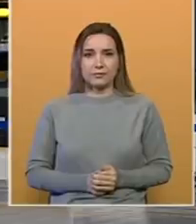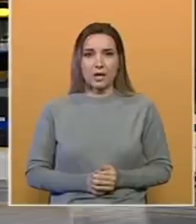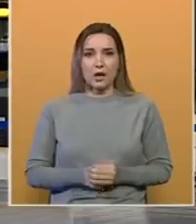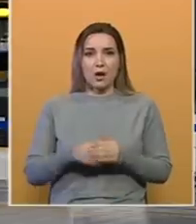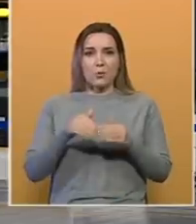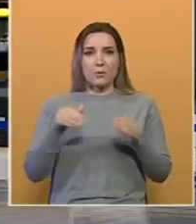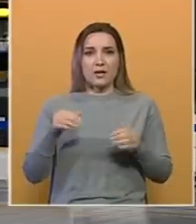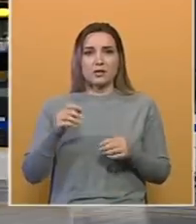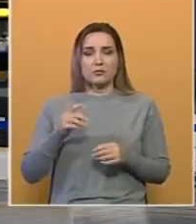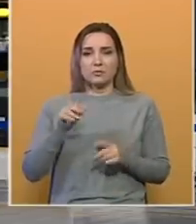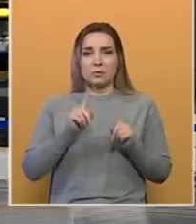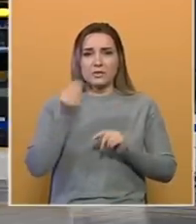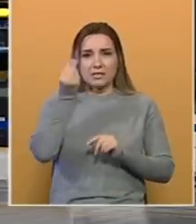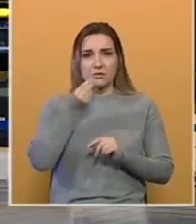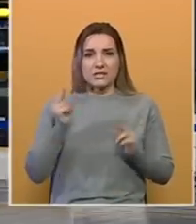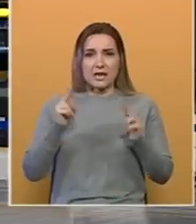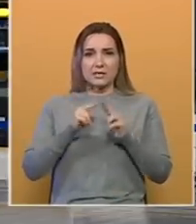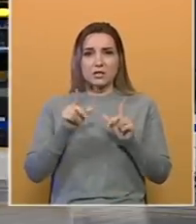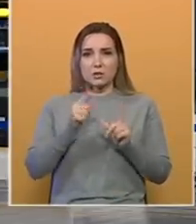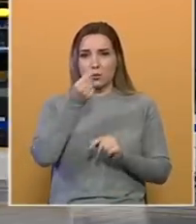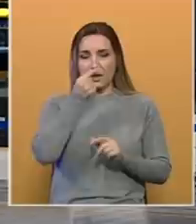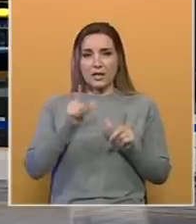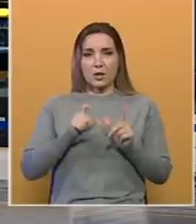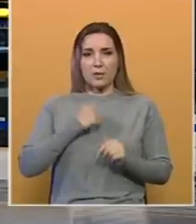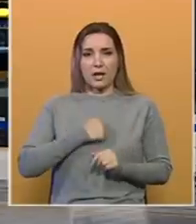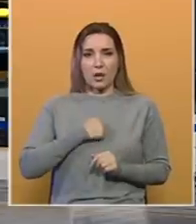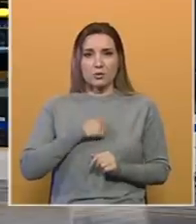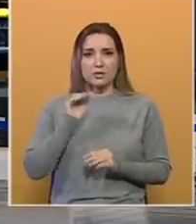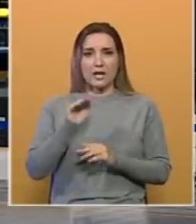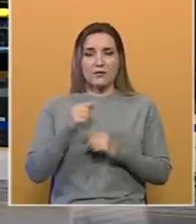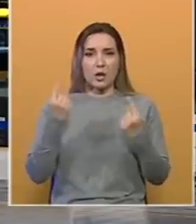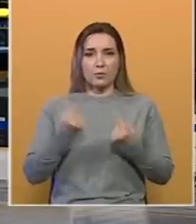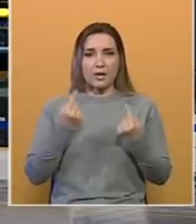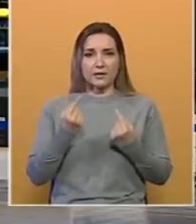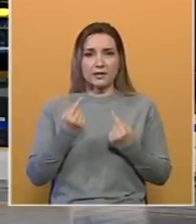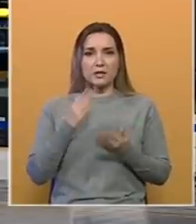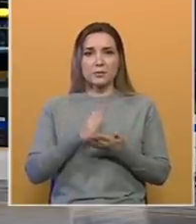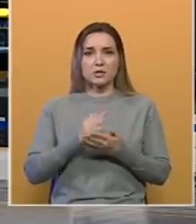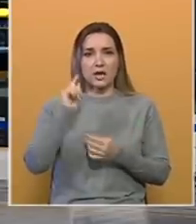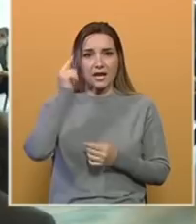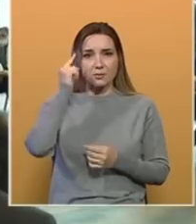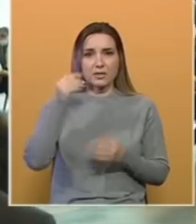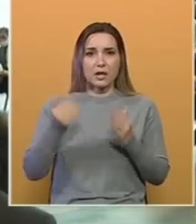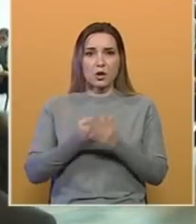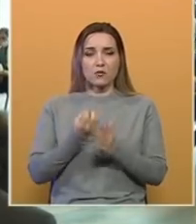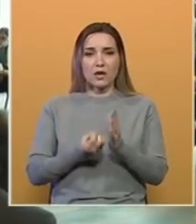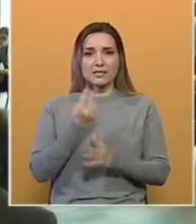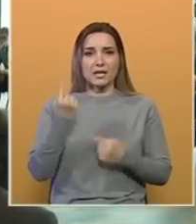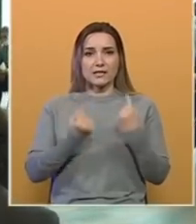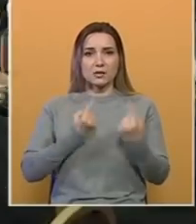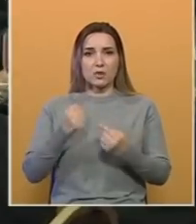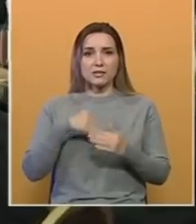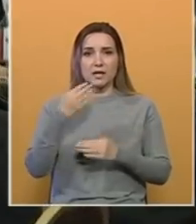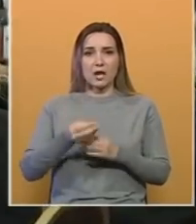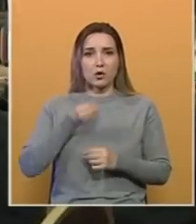Oporbeni čelnici u Republici Srpskoj sastače se u ponedjeljak u Banjo Luci javljaju mediji. Navodno će biti razmatrana novonastala situacija